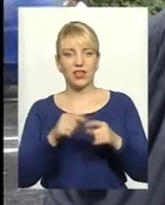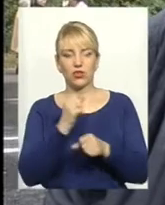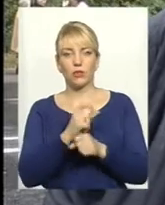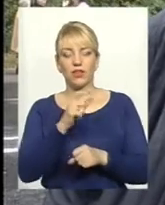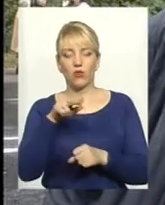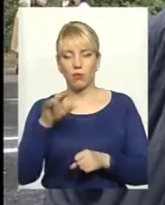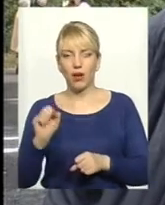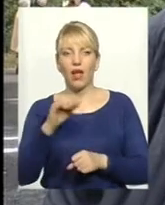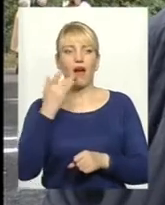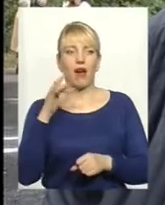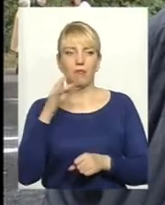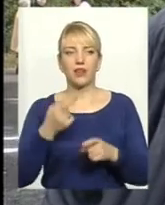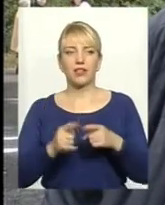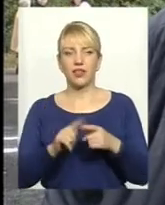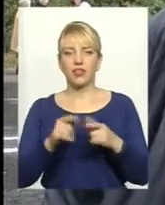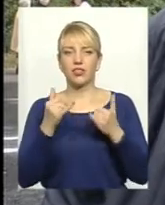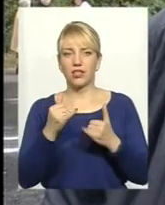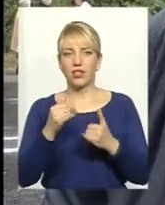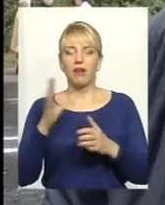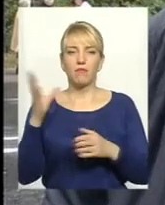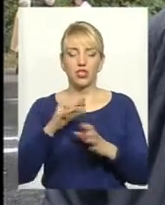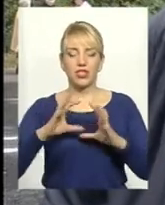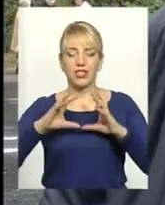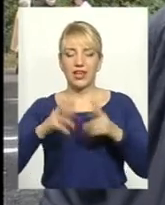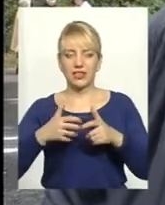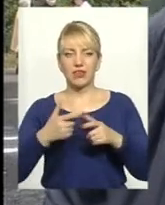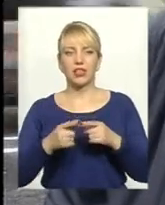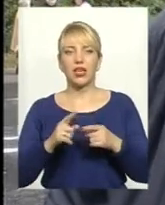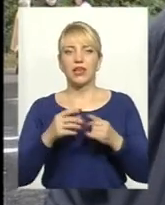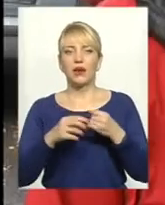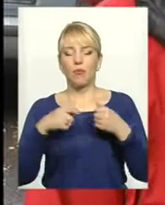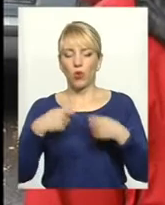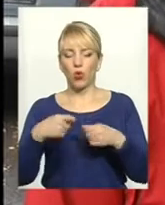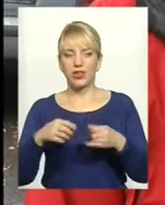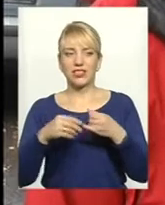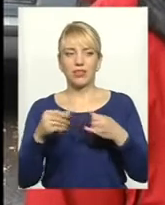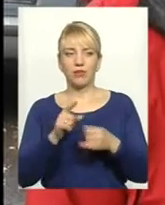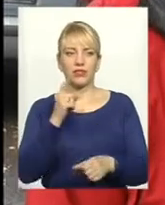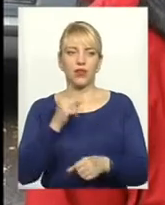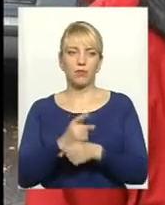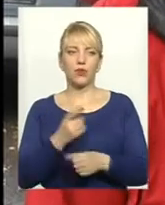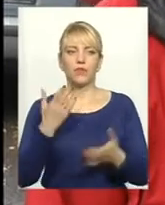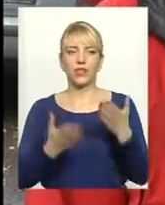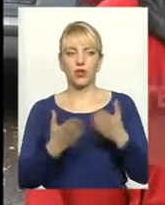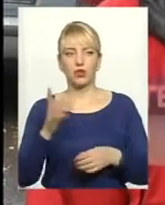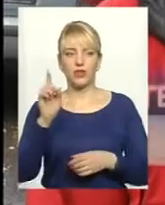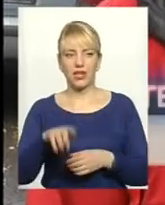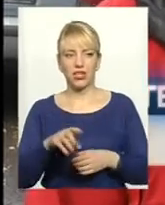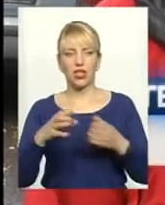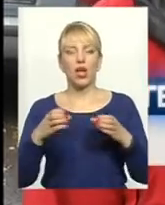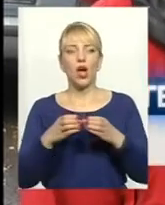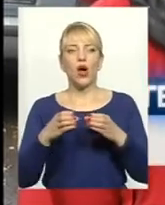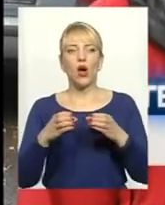Америці, на даний час, більшості країн, світу земля продаж, землі заборонено. Якщо все ж таки уряд не